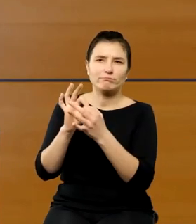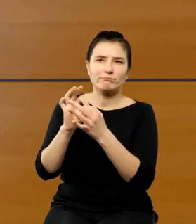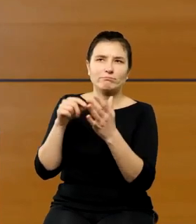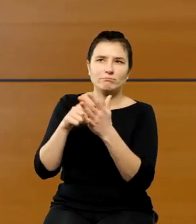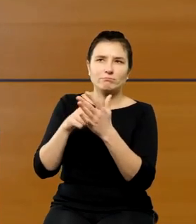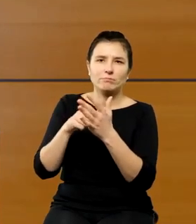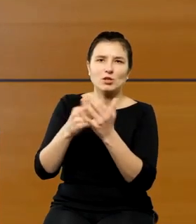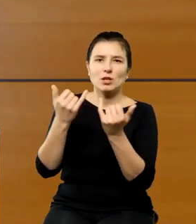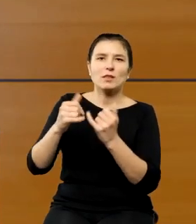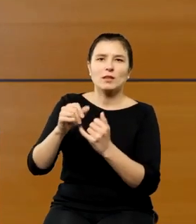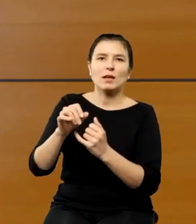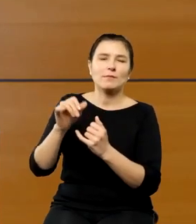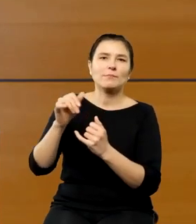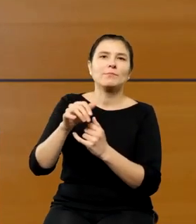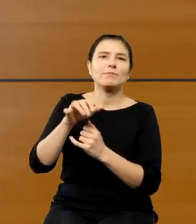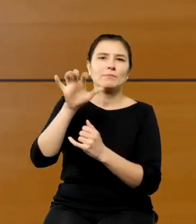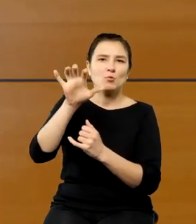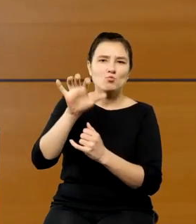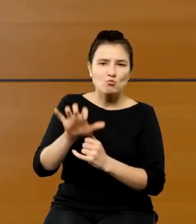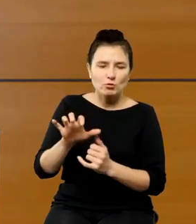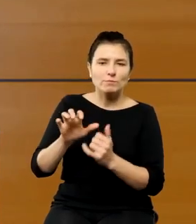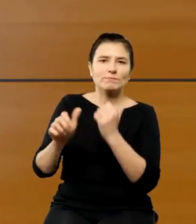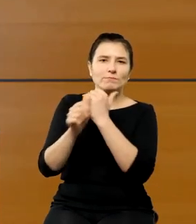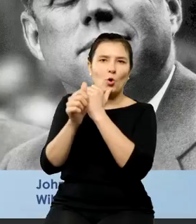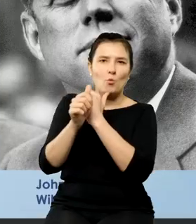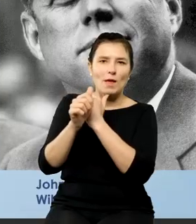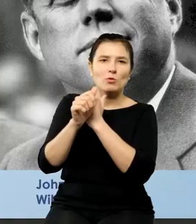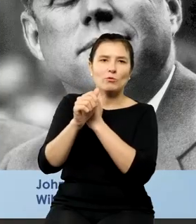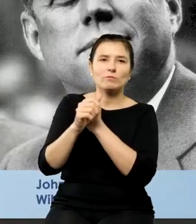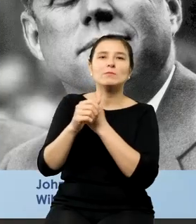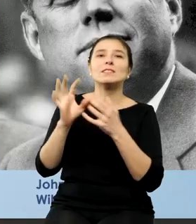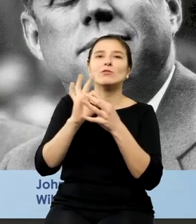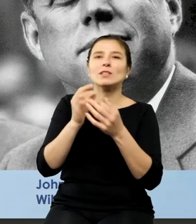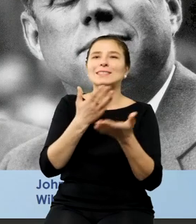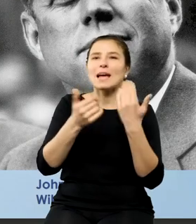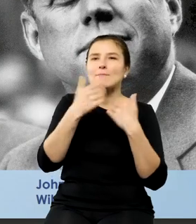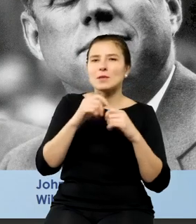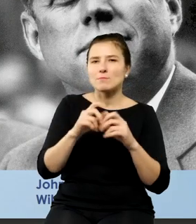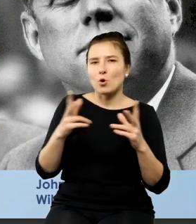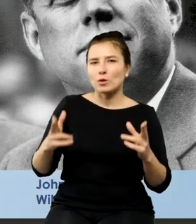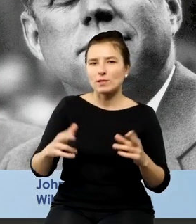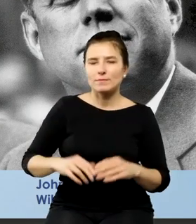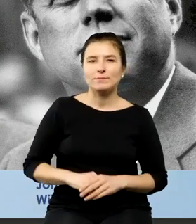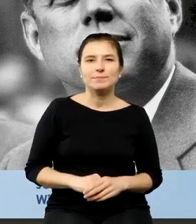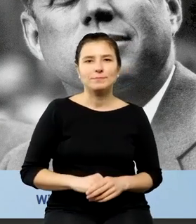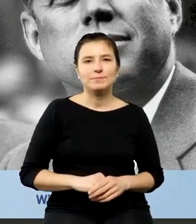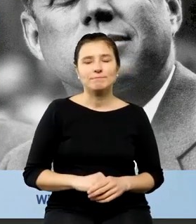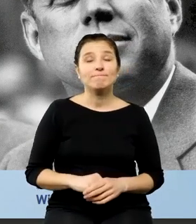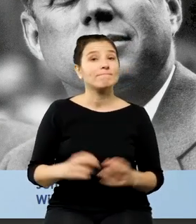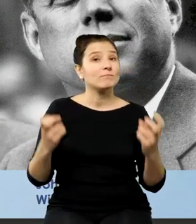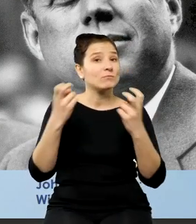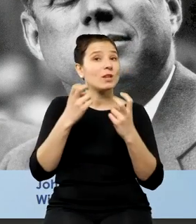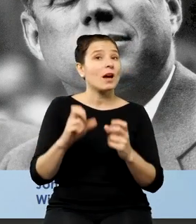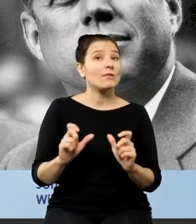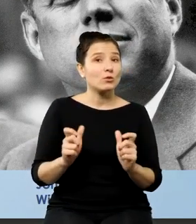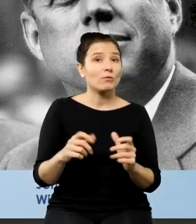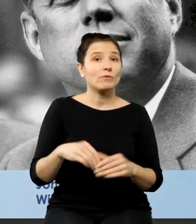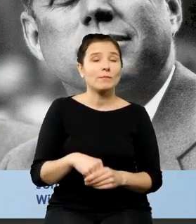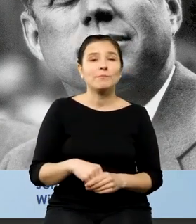ikonografii tamtego okresu. Więc najciekawsze moim zdaniem w tym jest to,